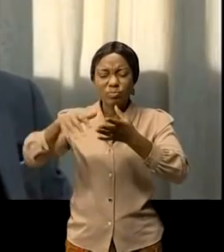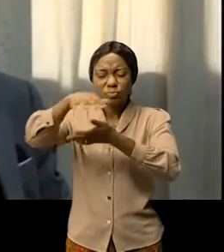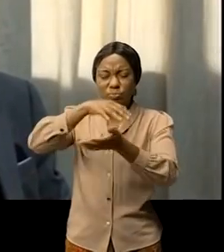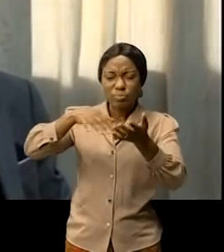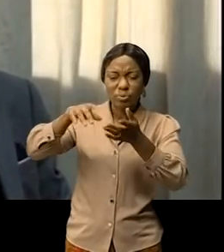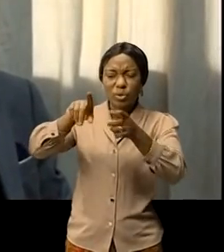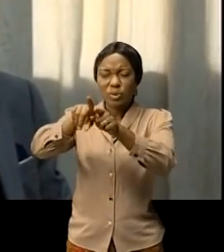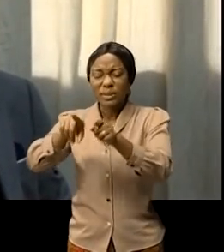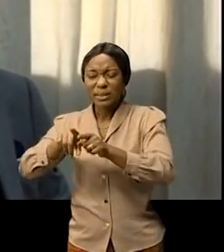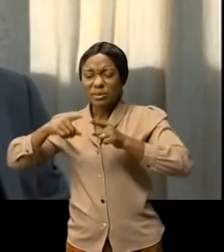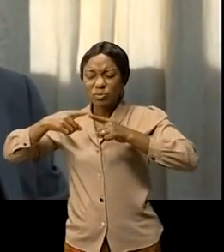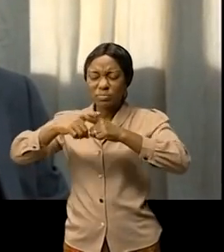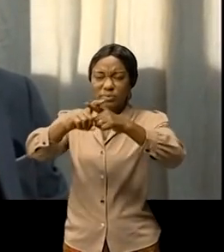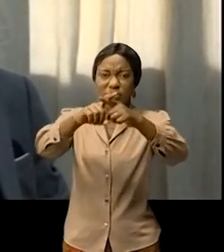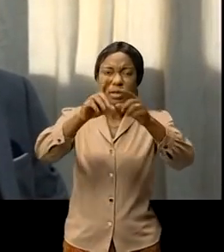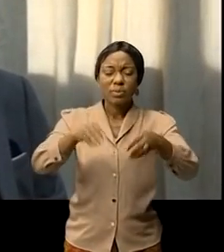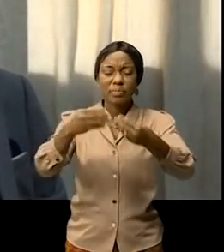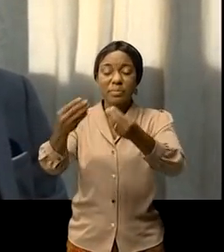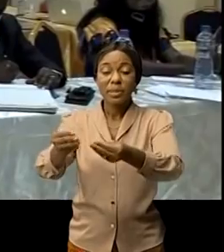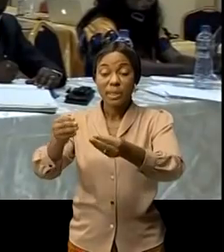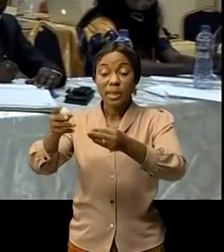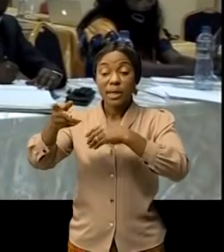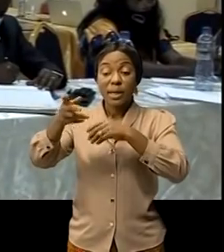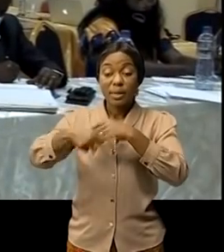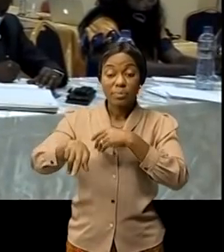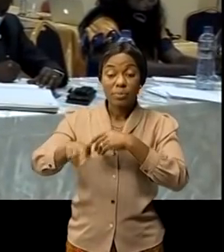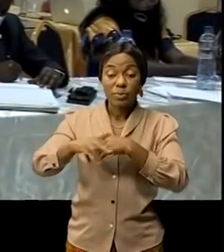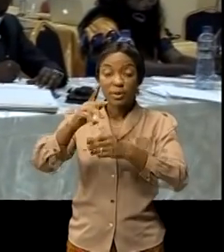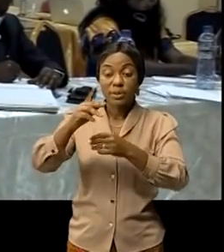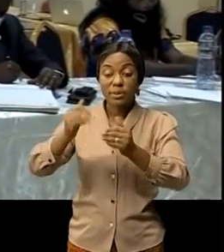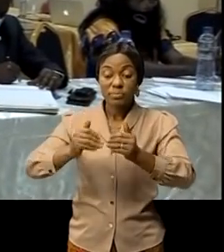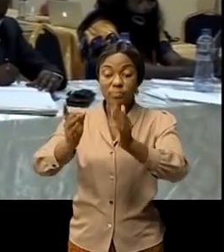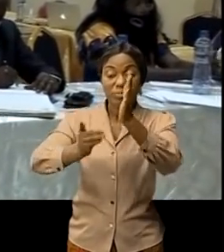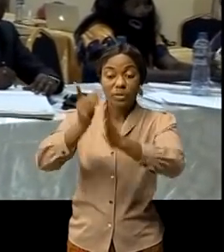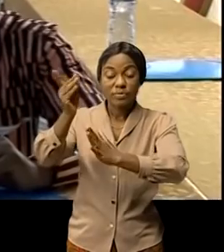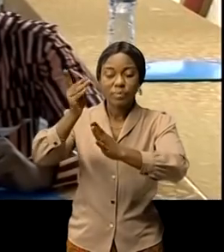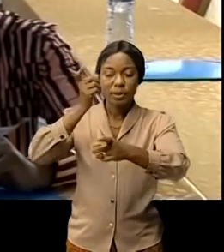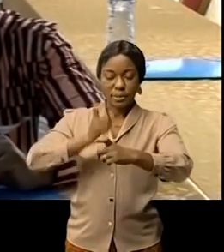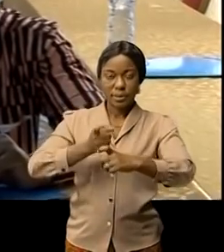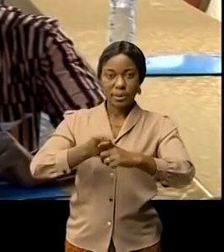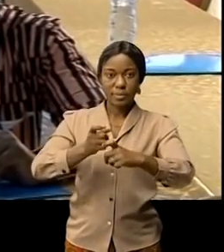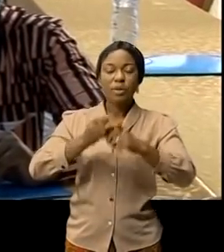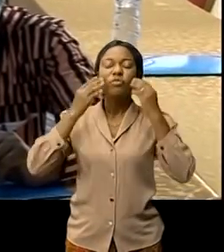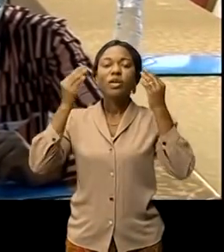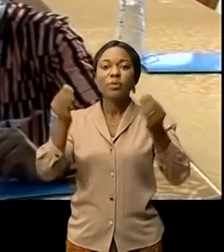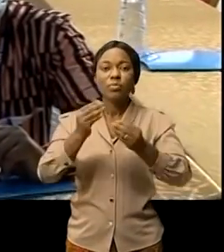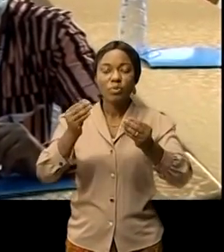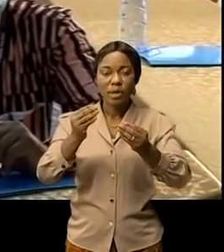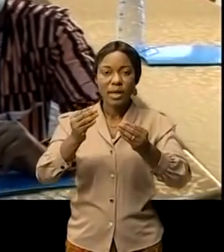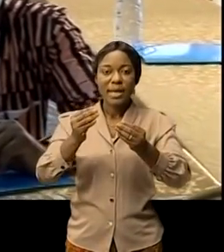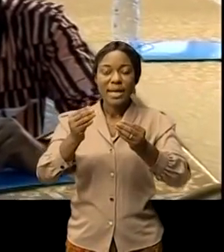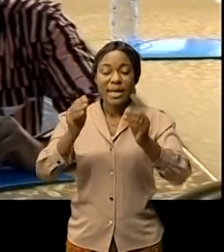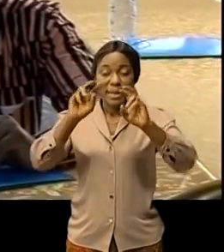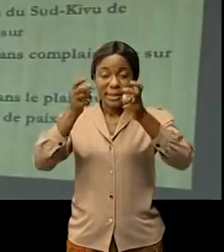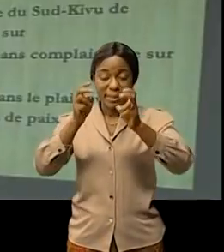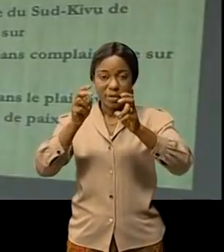et mettre cette province sur la voie du développement. C'est l'essence qu'il faut donner à l'atelier pour le retour